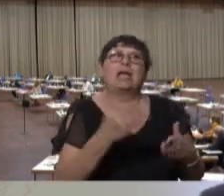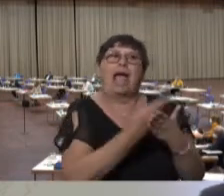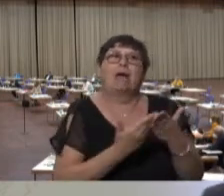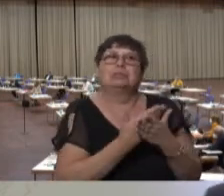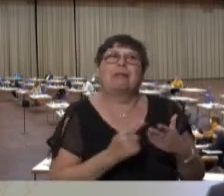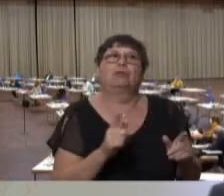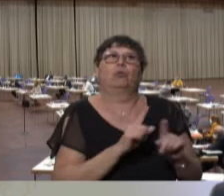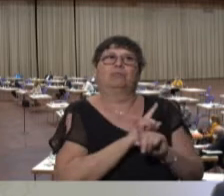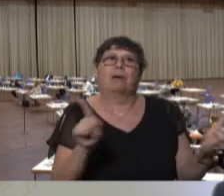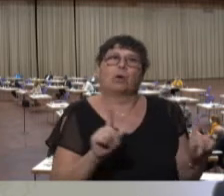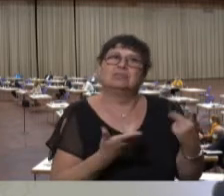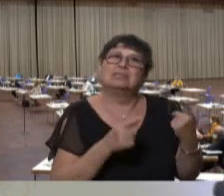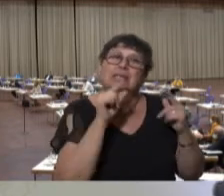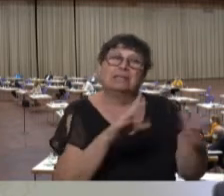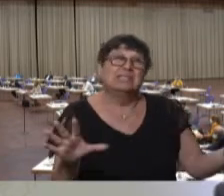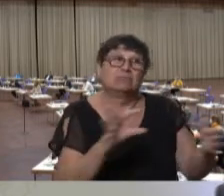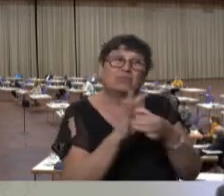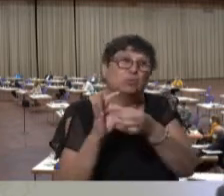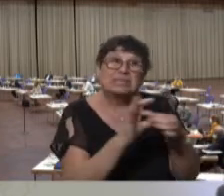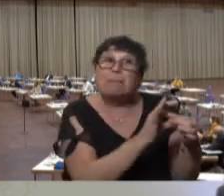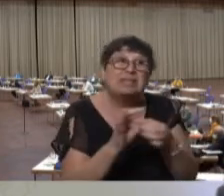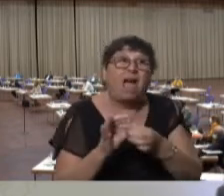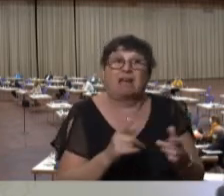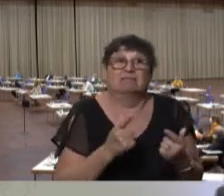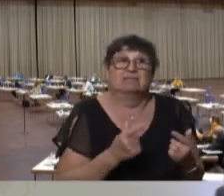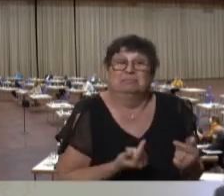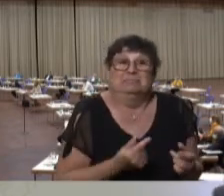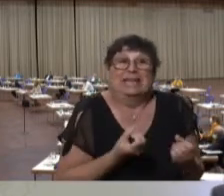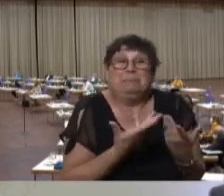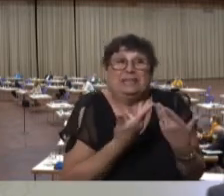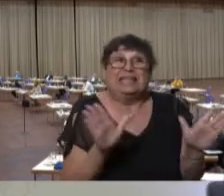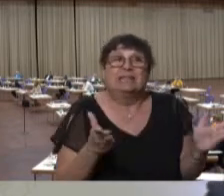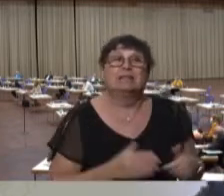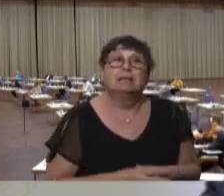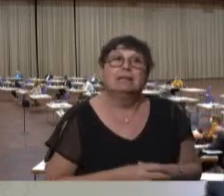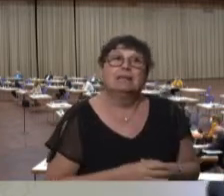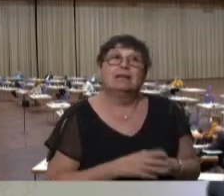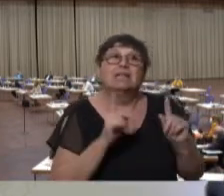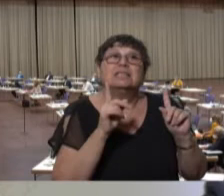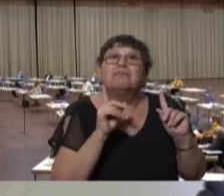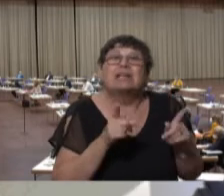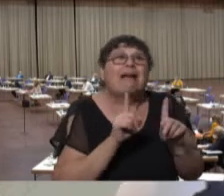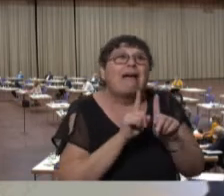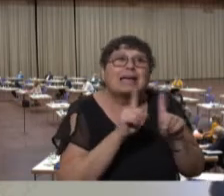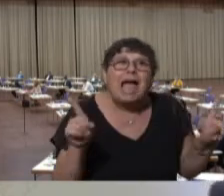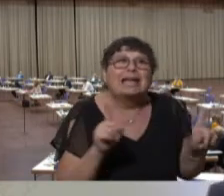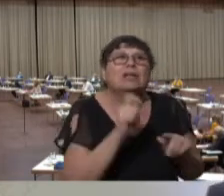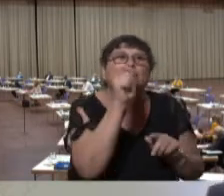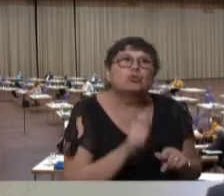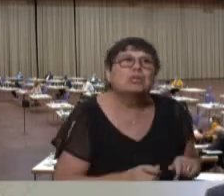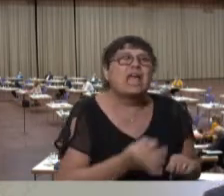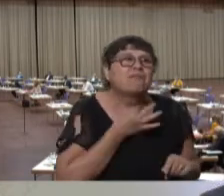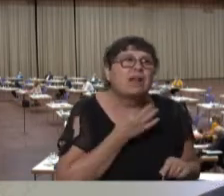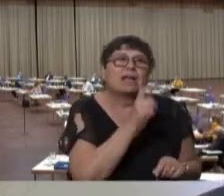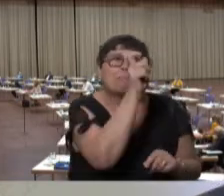Ihnen sagen, dieser Zusammenhang besteht überhaupt nicht. Es wird keiner studierwilligen